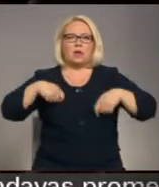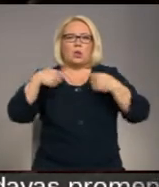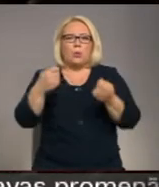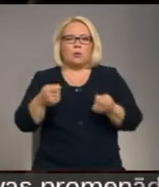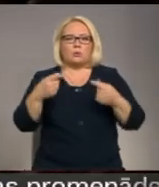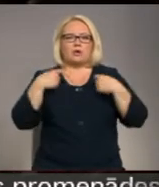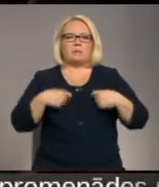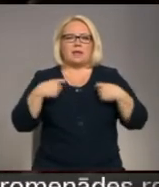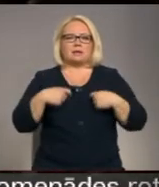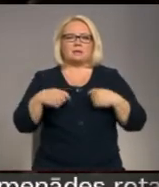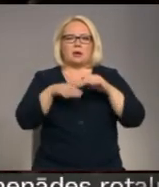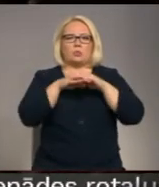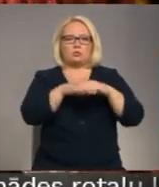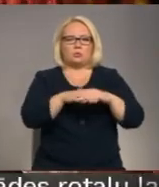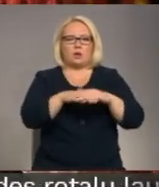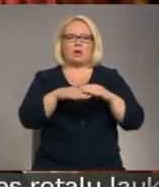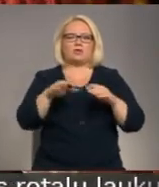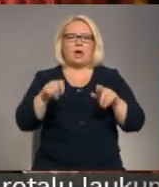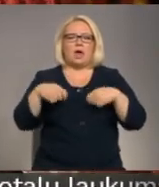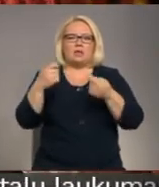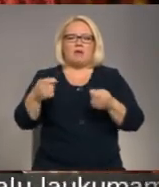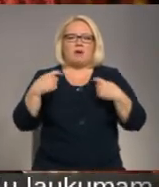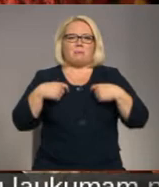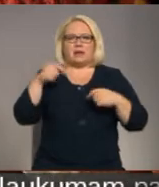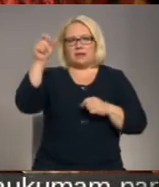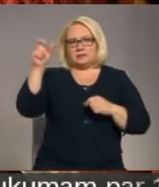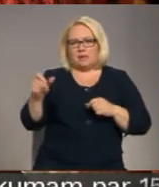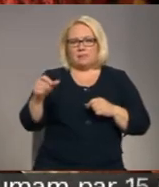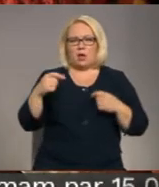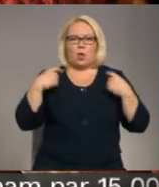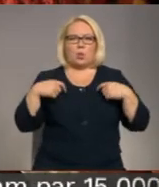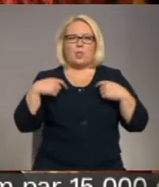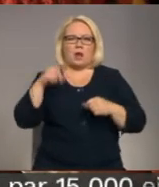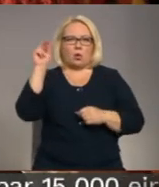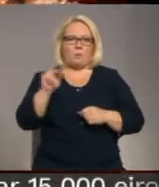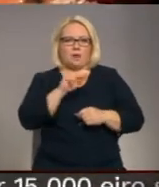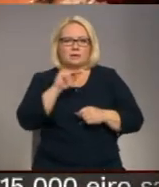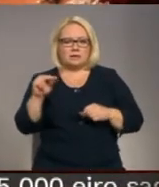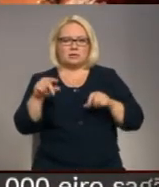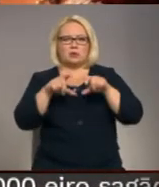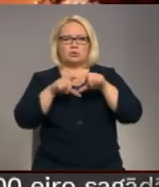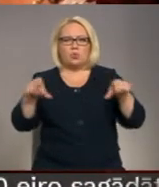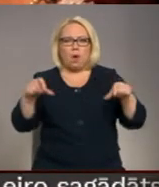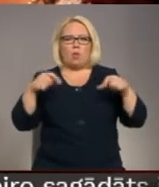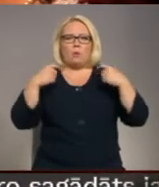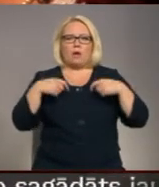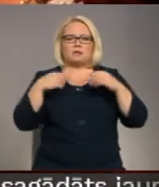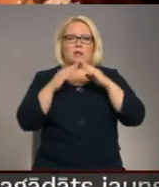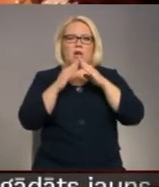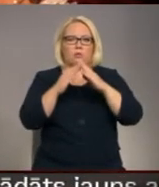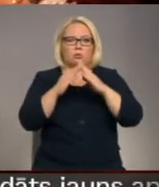priesteru uzturēšanu, atdeva, gatavoja priesterim Ulterāņu baznīcu, skolu un mācītāju muižu.